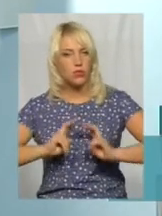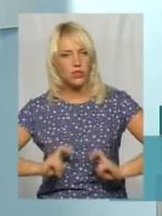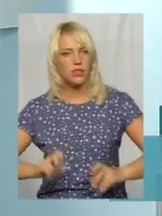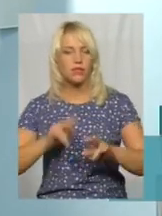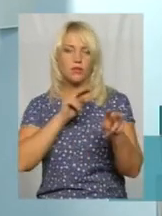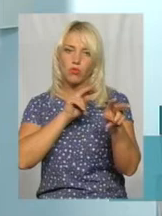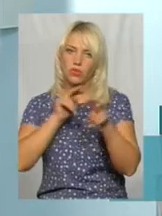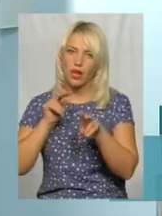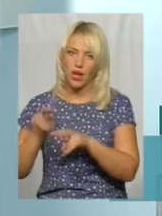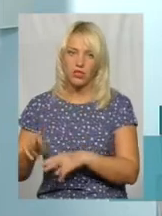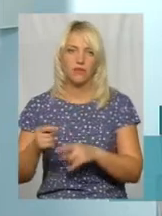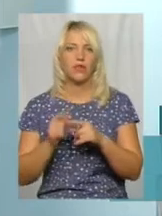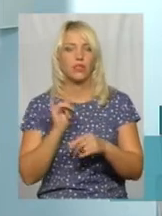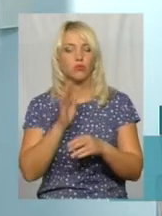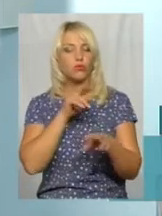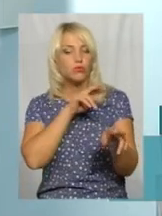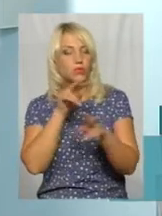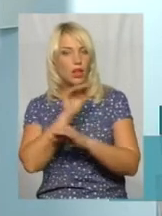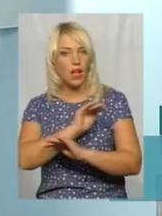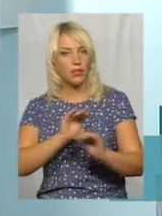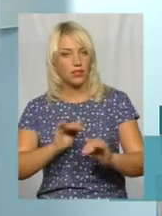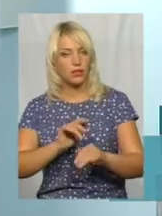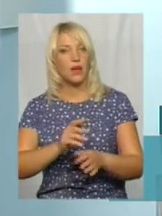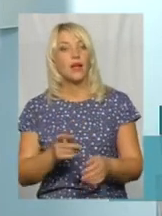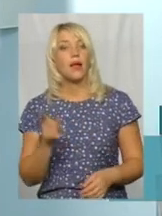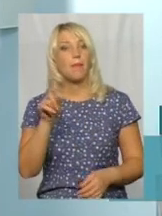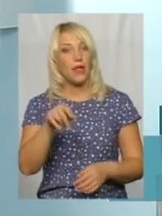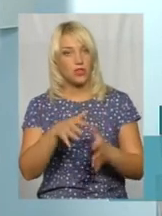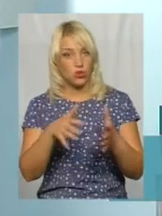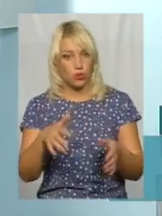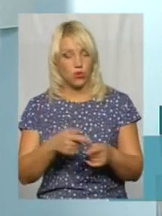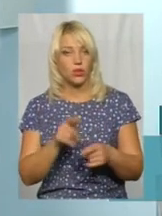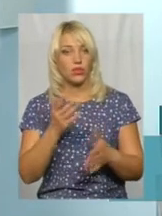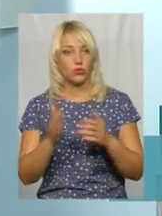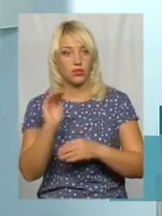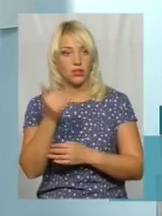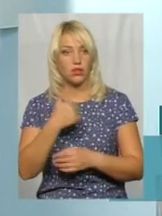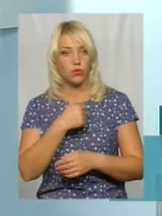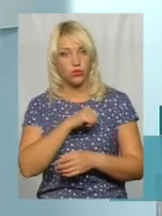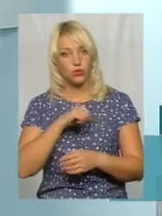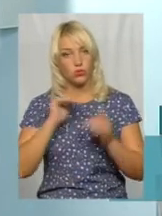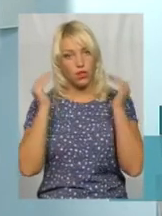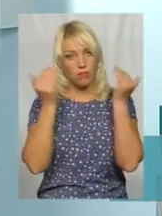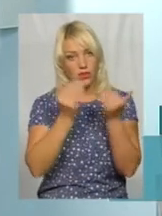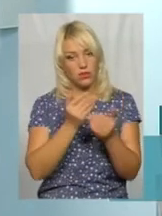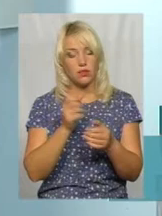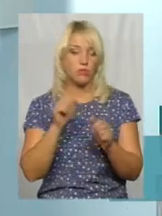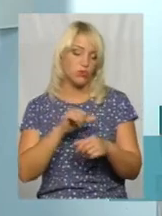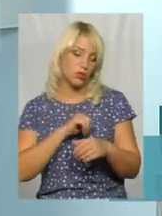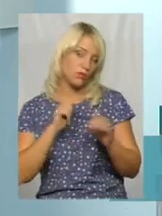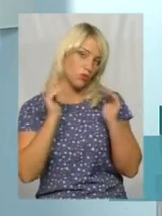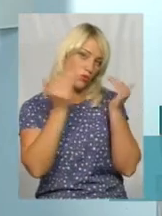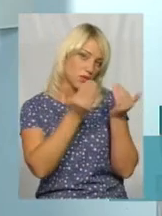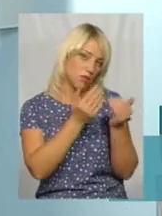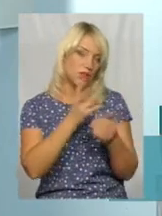спостережливих. Спостерігати будуть діти. Більше того, якщо дитина хоче усамітнитися, вона собі йде і усамітнитися.